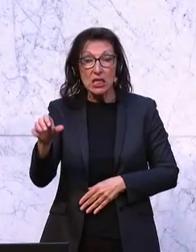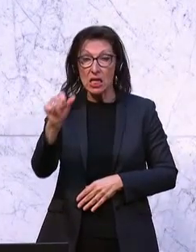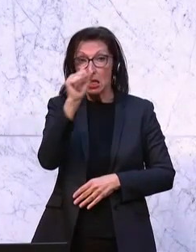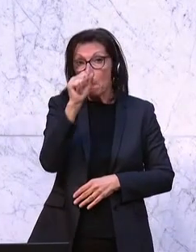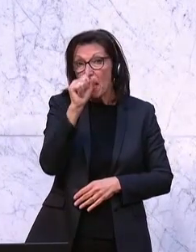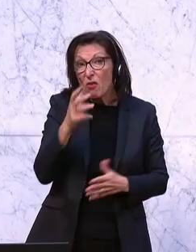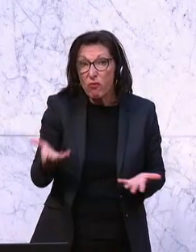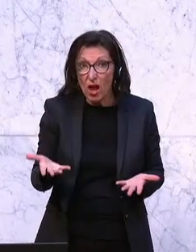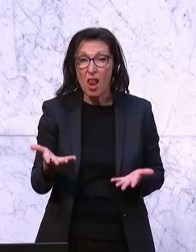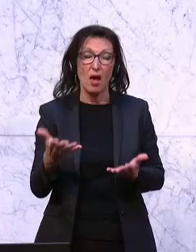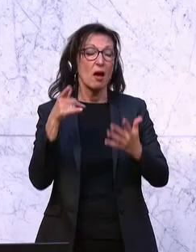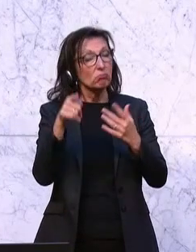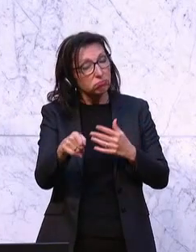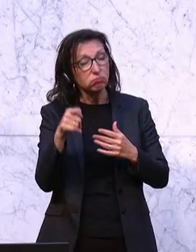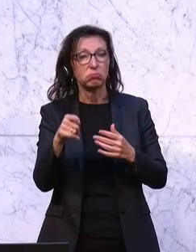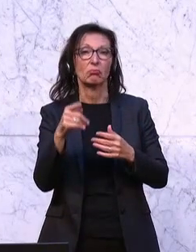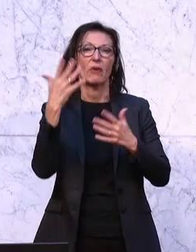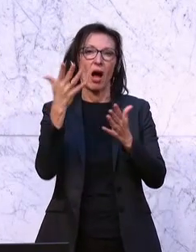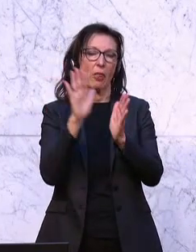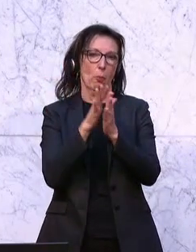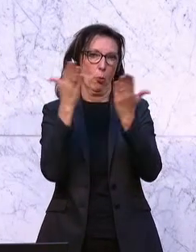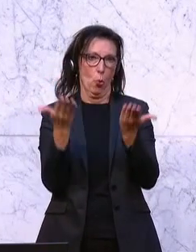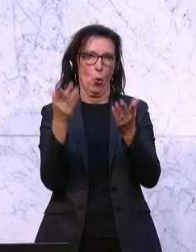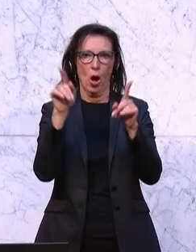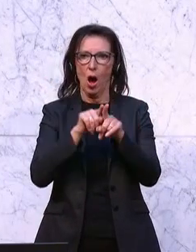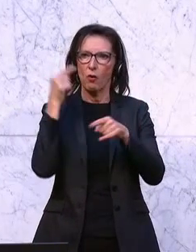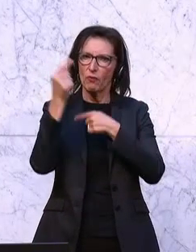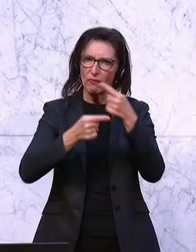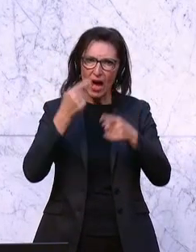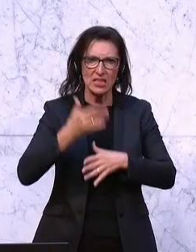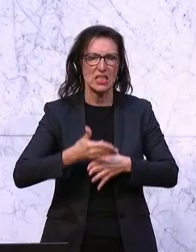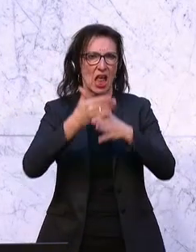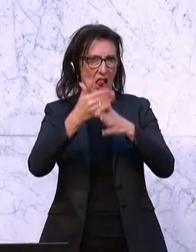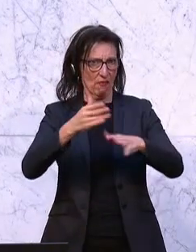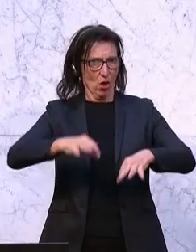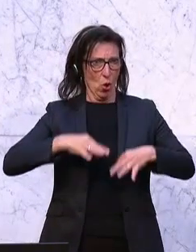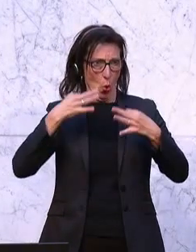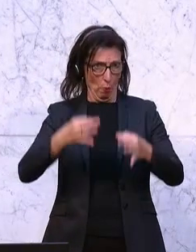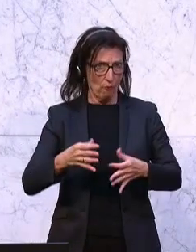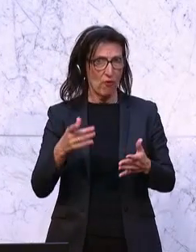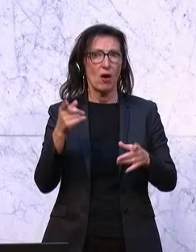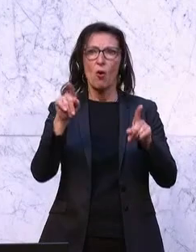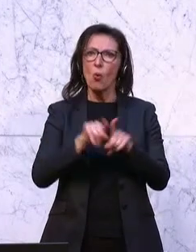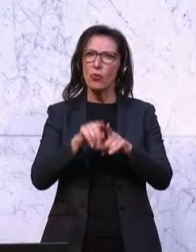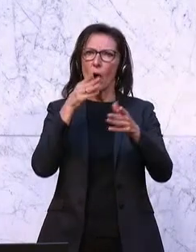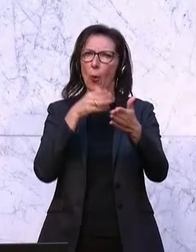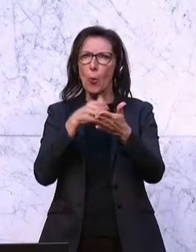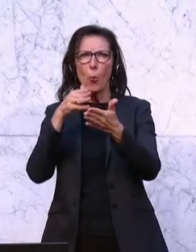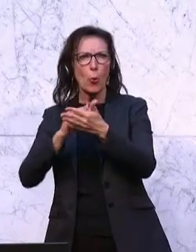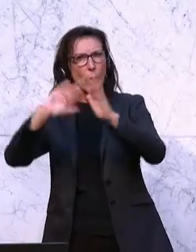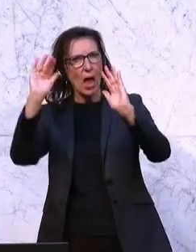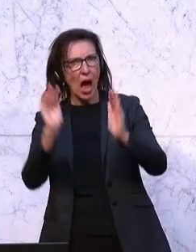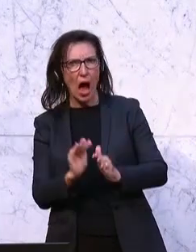Den Ausbau der psychologischen Verfahrenshilfe für Opfer während des Verfahrens und den Abbau von Hürden beim Zugang zu